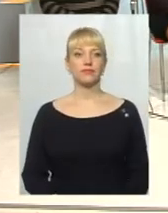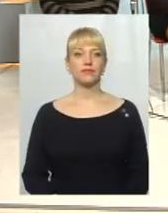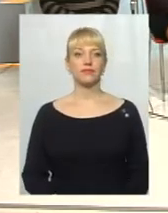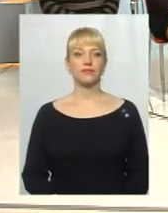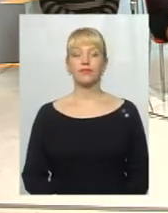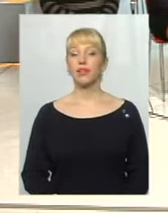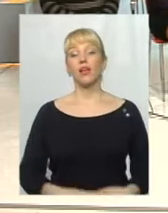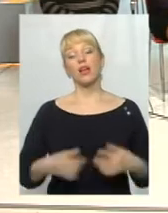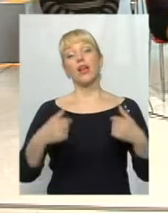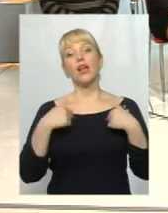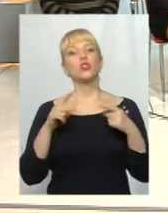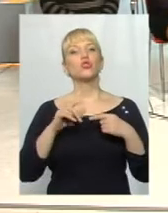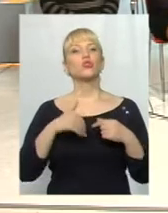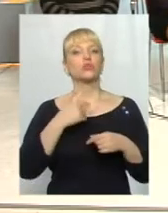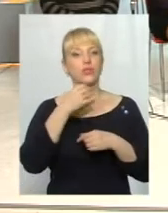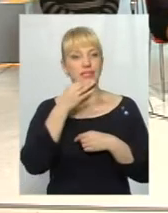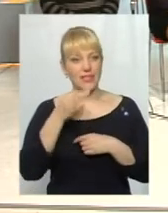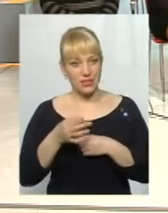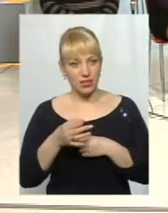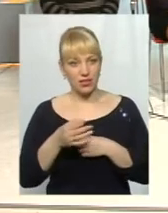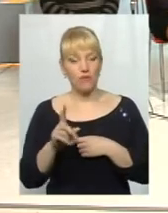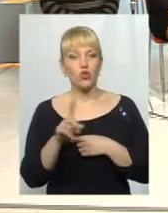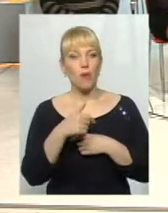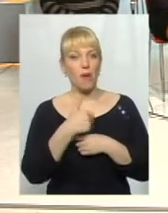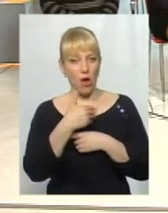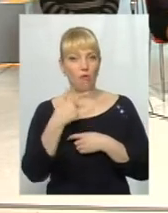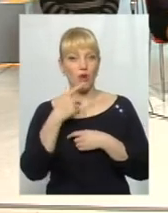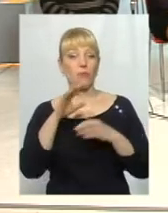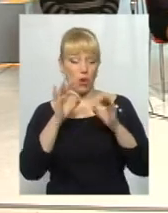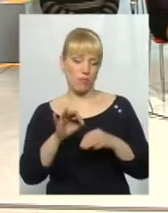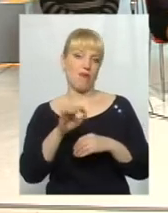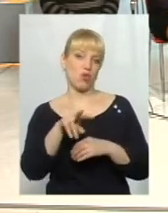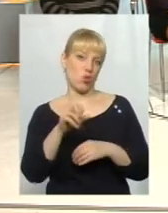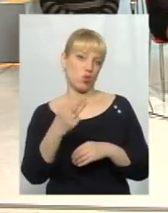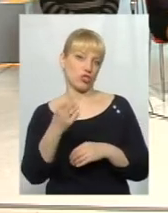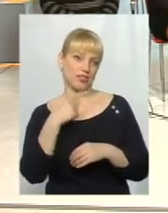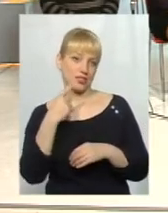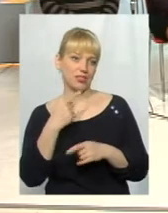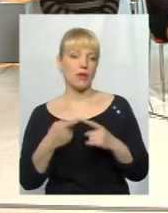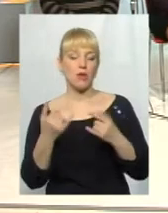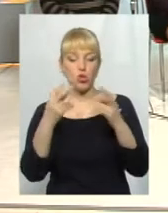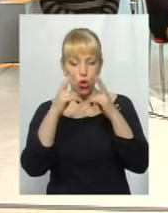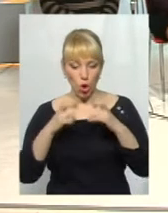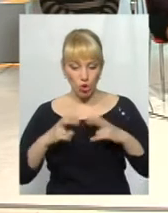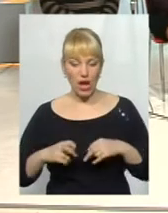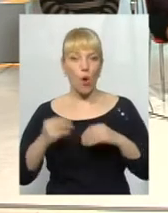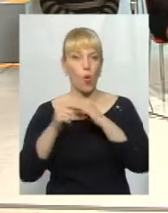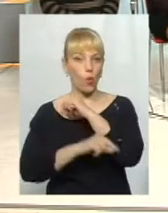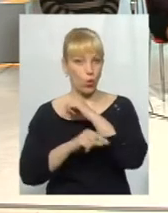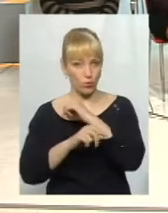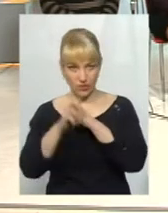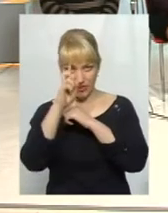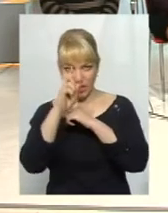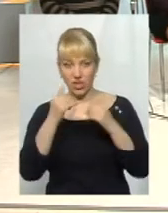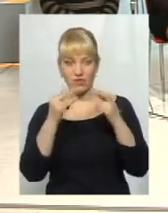Я що хочу сказати. Розумієте, до чого ми зараз говоримо? Ми дійсно, Леша правильно сказав. Ми сьогодні не розглядаємо корупцію в державі, ми розглядаємо сьогодні трьох